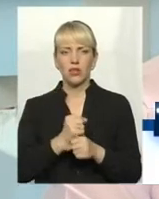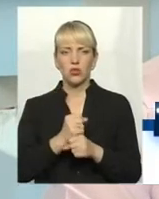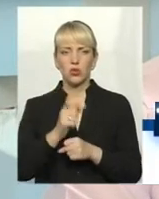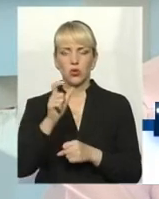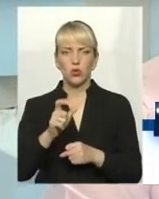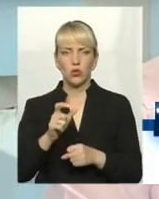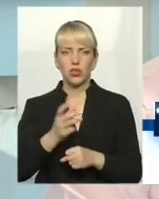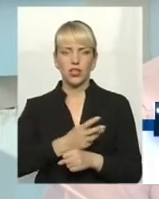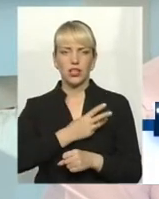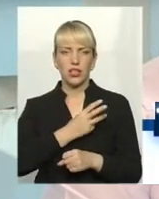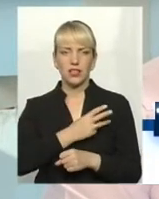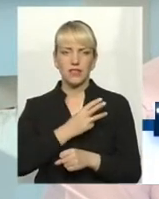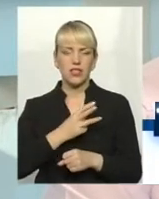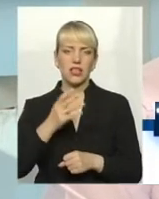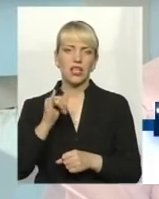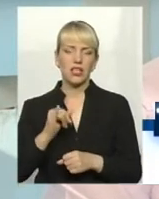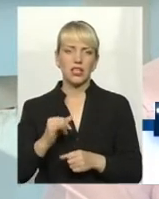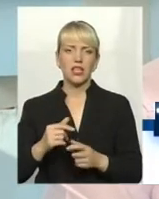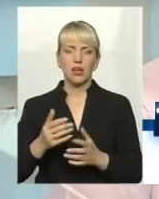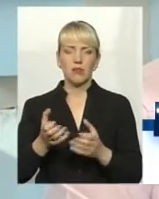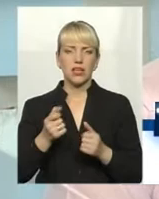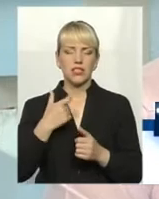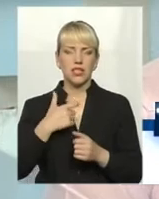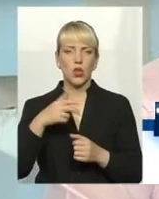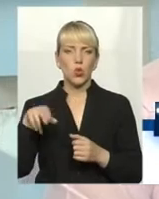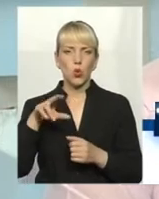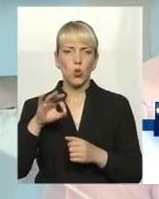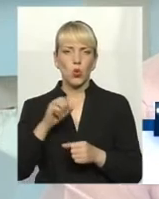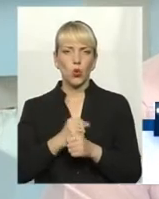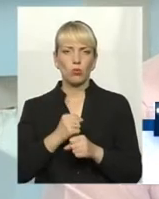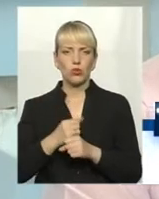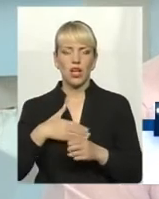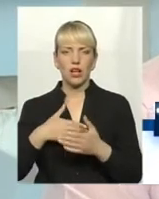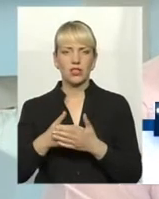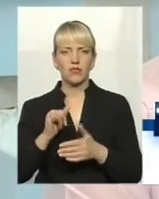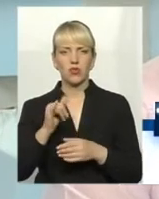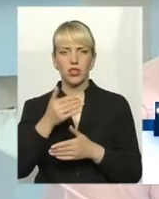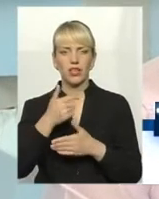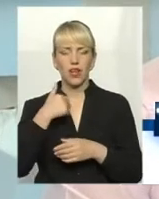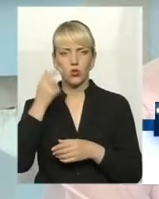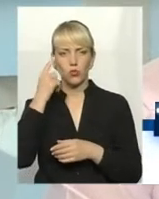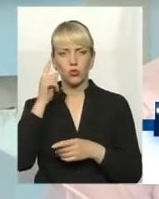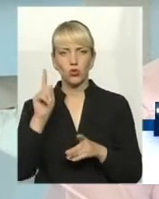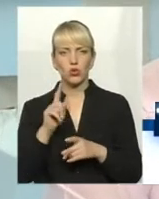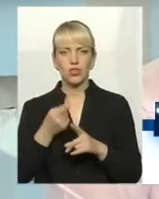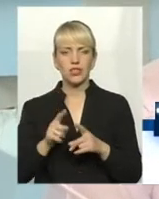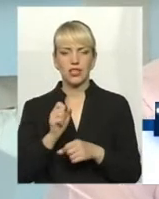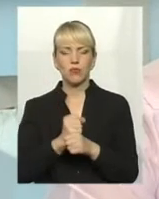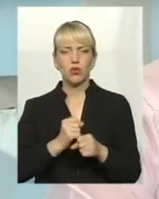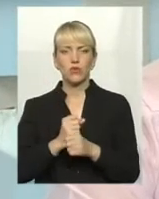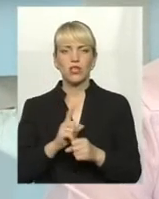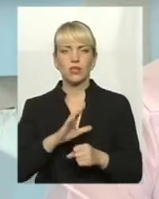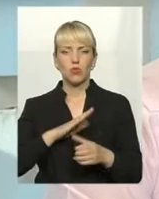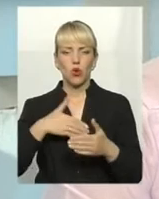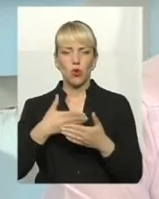завзята, вона береться до роботи активно. І я думаю, що ті напрацювання, які були в